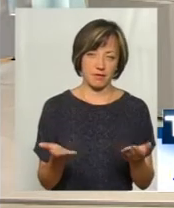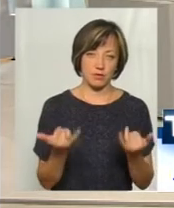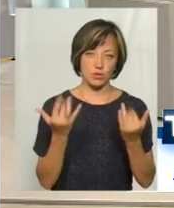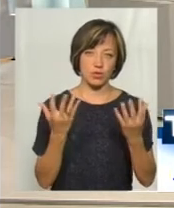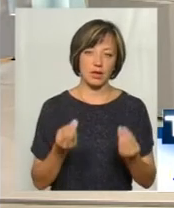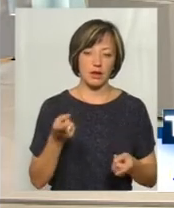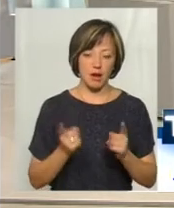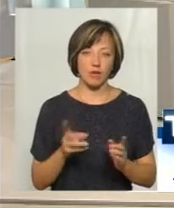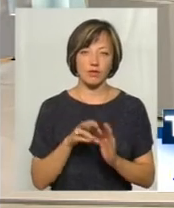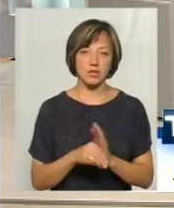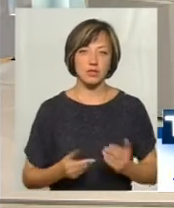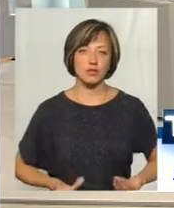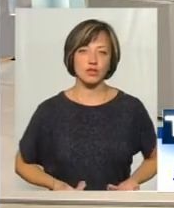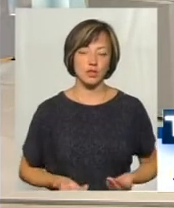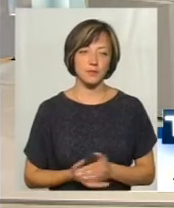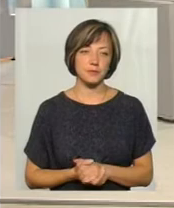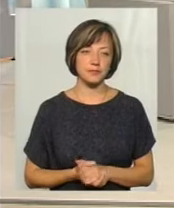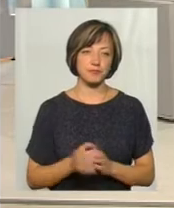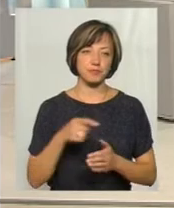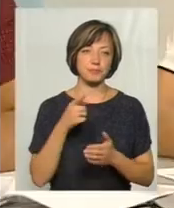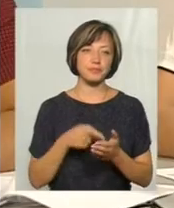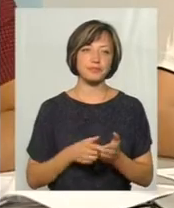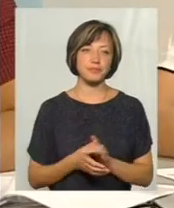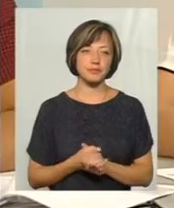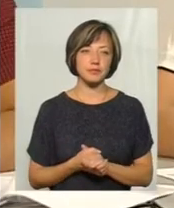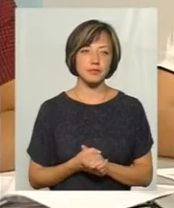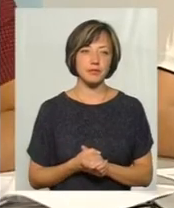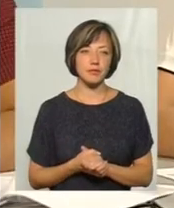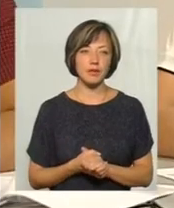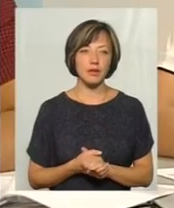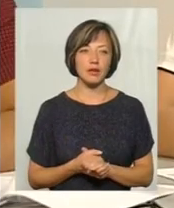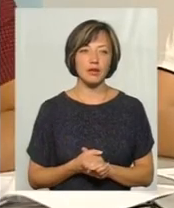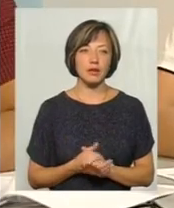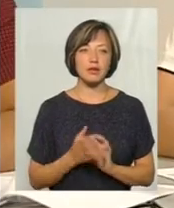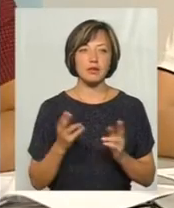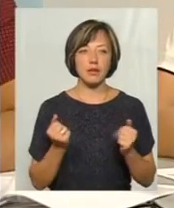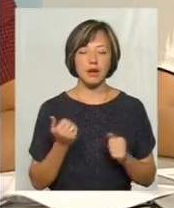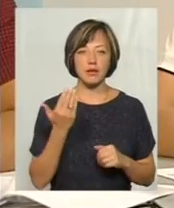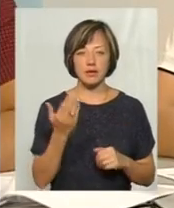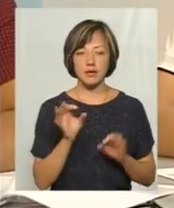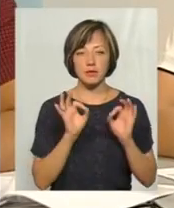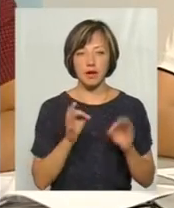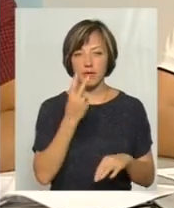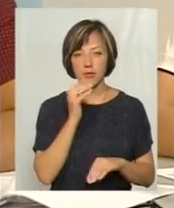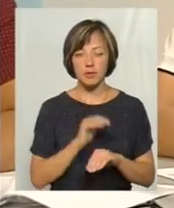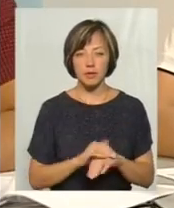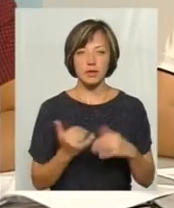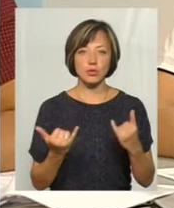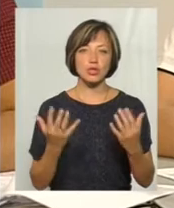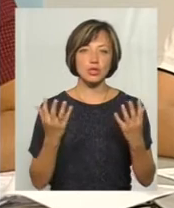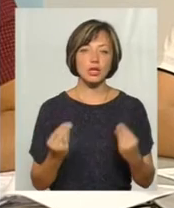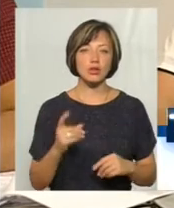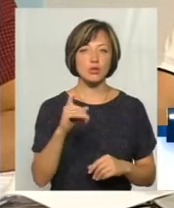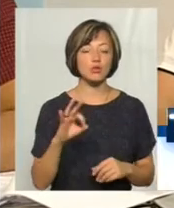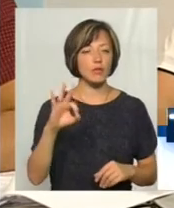реально втілити в життя? Так, ви правильно, до речі, підмітили те, що на сьогоднішній день 100